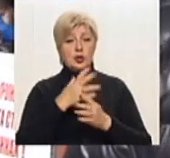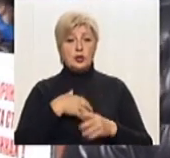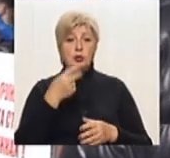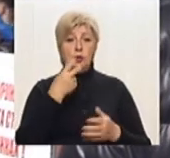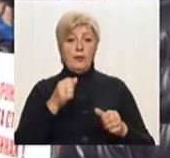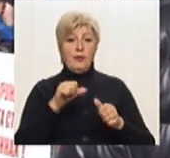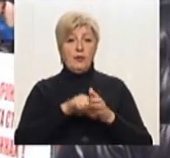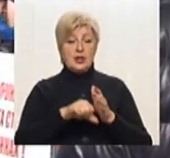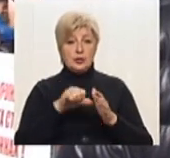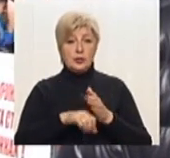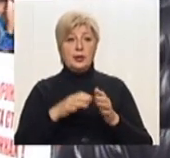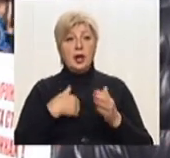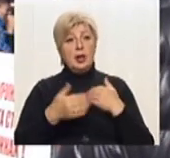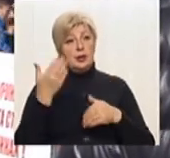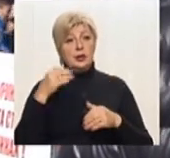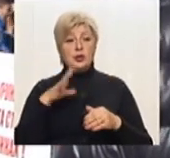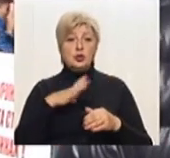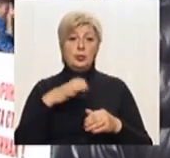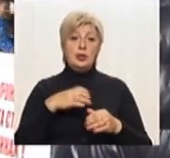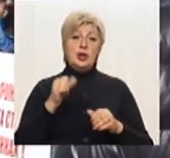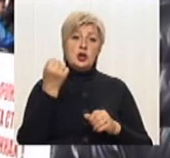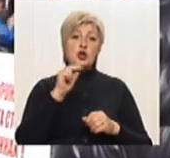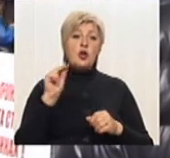чемпіонами Європи серед свого віку в цьому році.